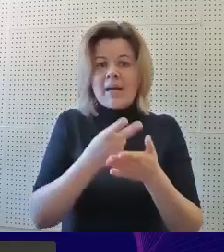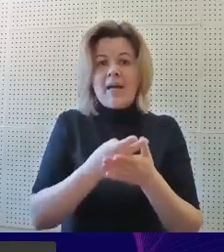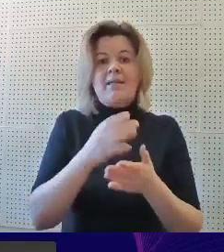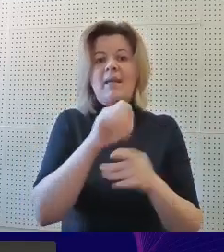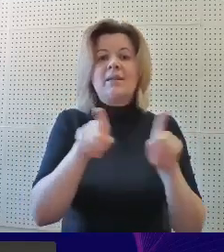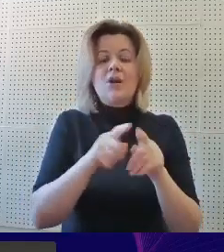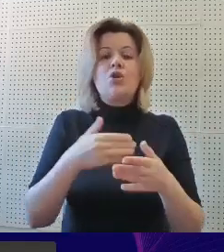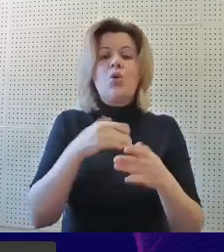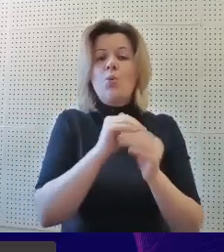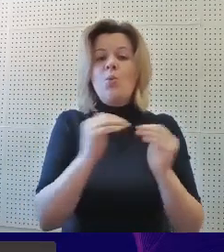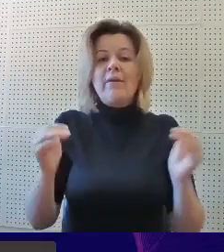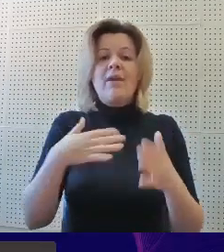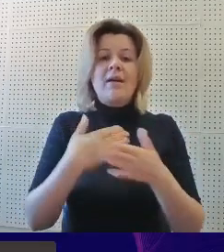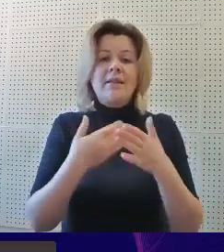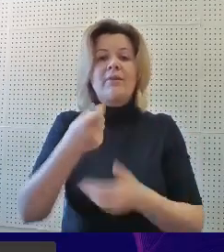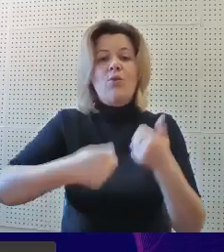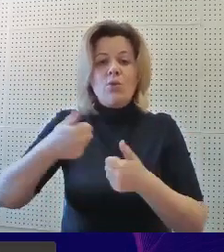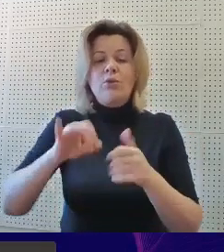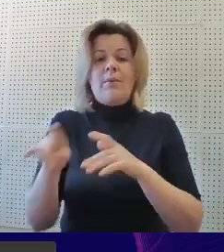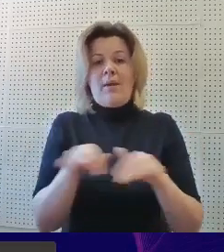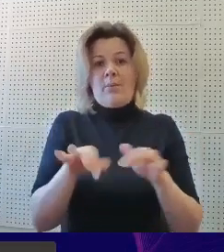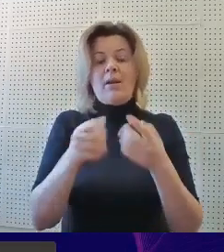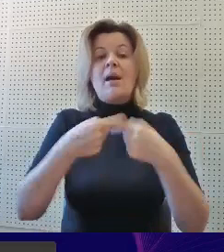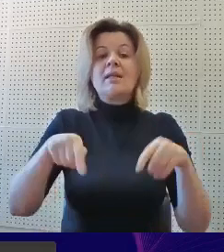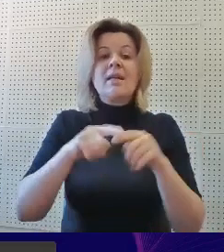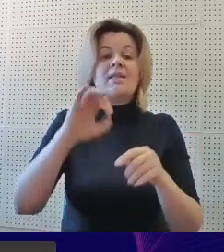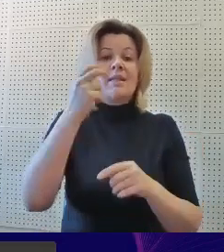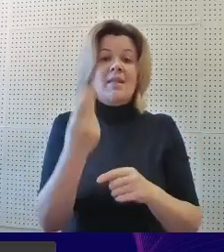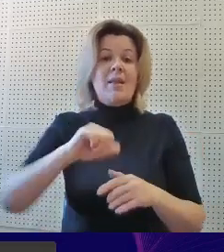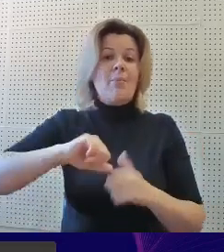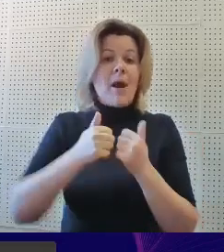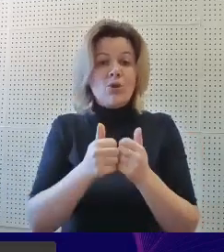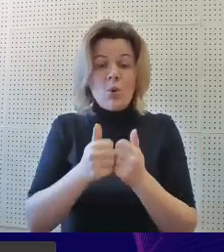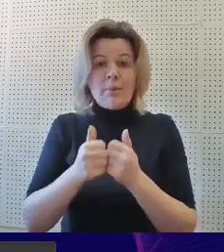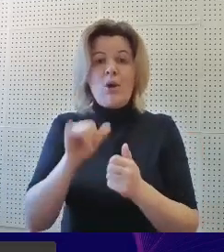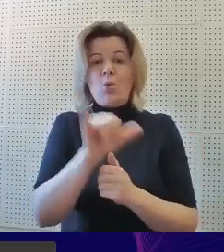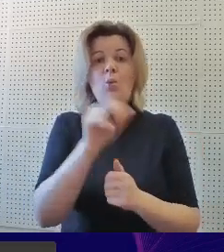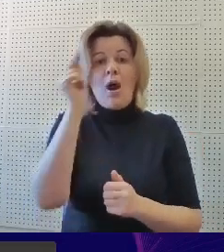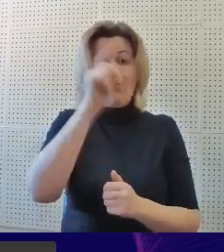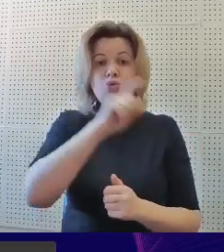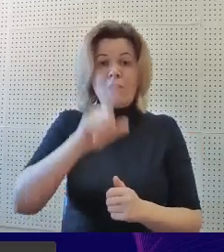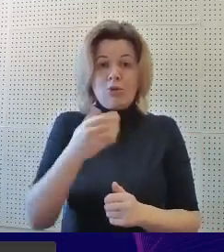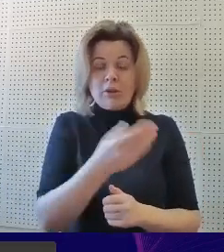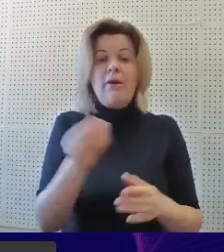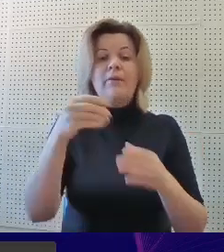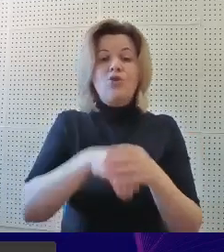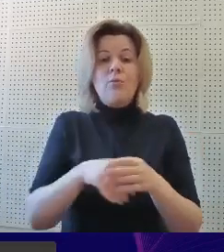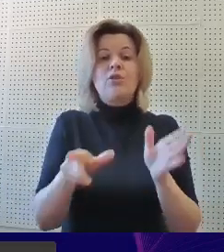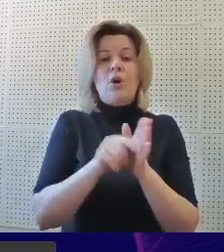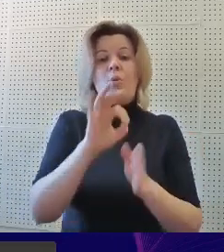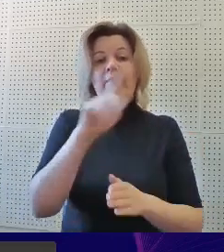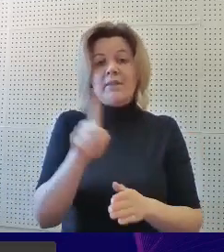а также уровня активности в конкурсах и мероприятиях, организованных социальными партнерами у обучающихся,